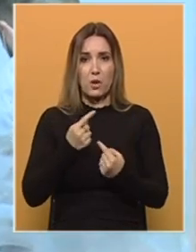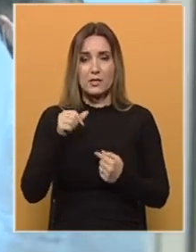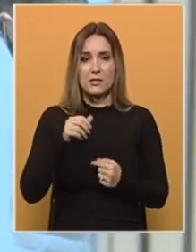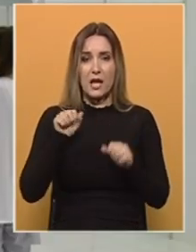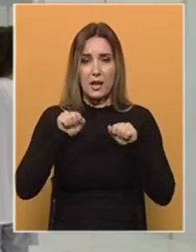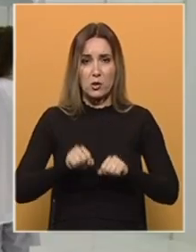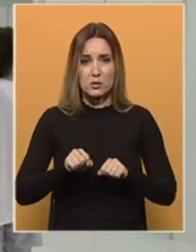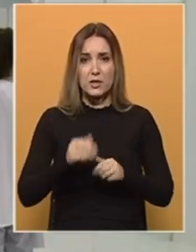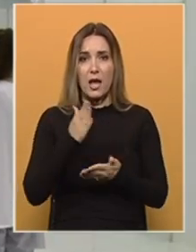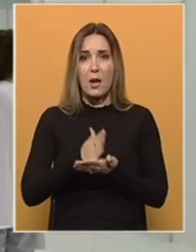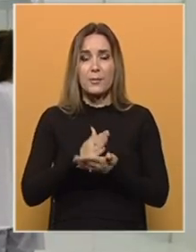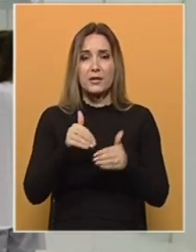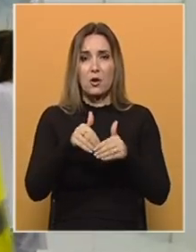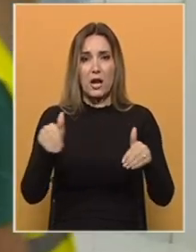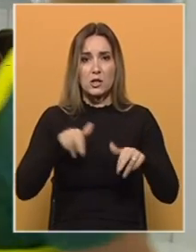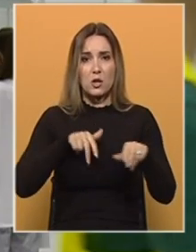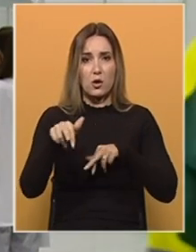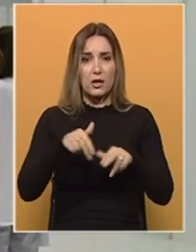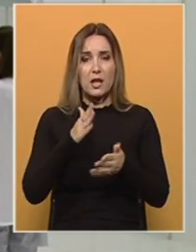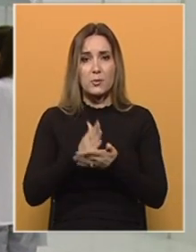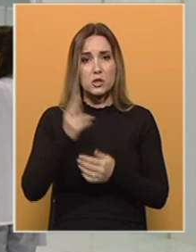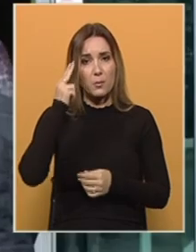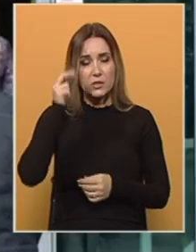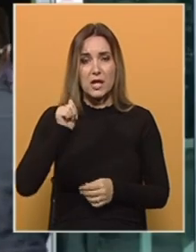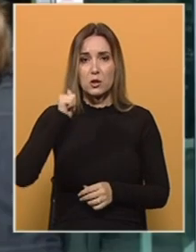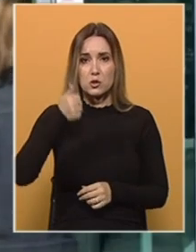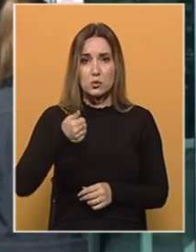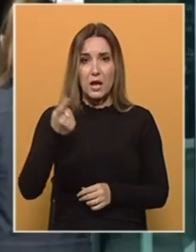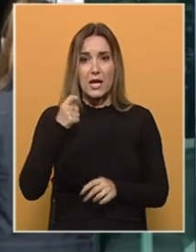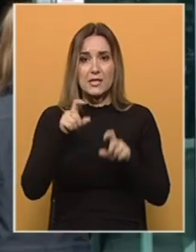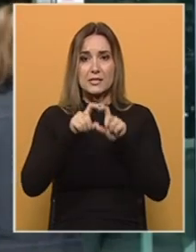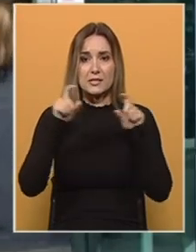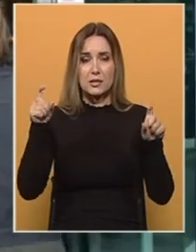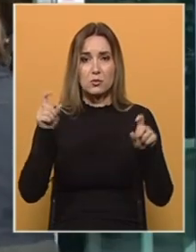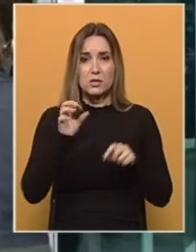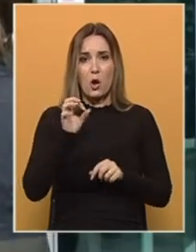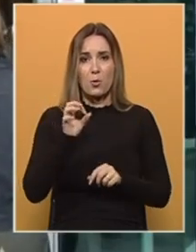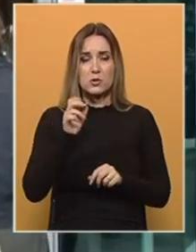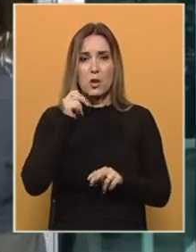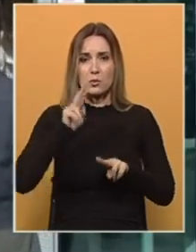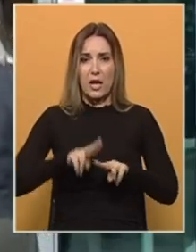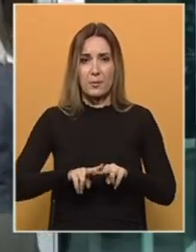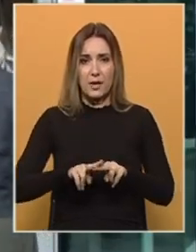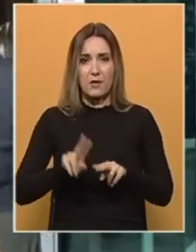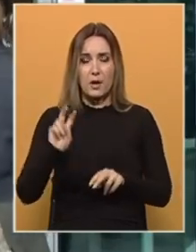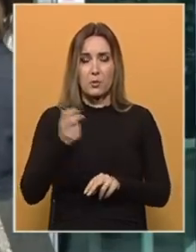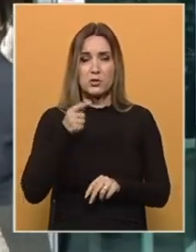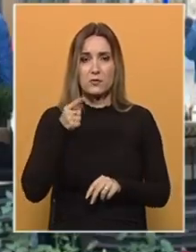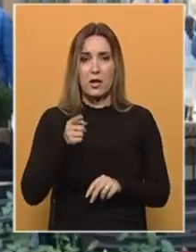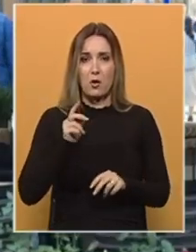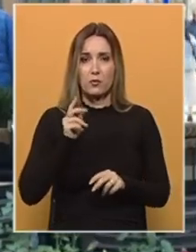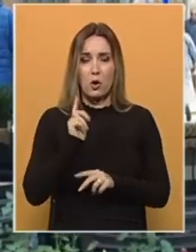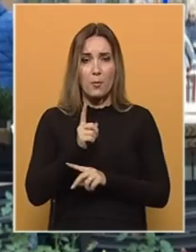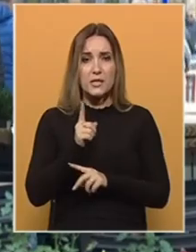naju zbiljnija, biti ograničeno kretanje, bit će poznato sutra. Iz institucije ombudsmena Bosne i Hercegovine poziv na oprez